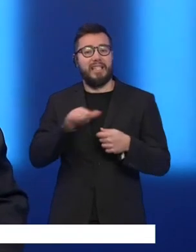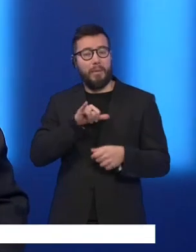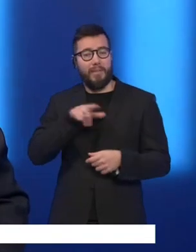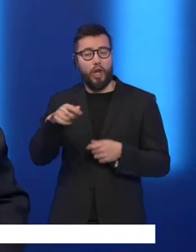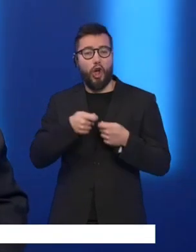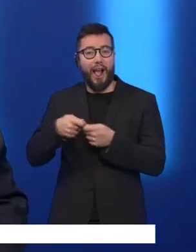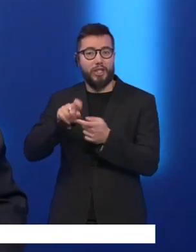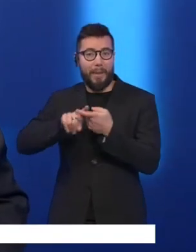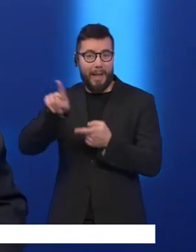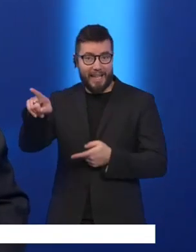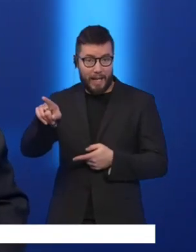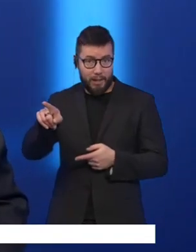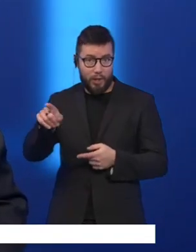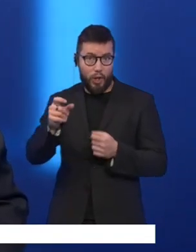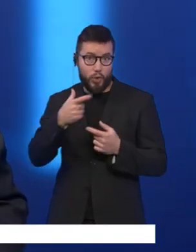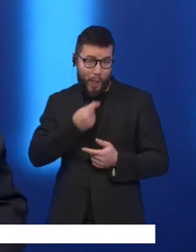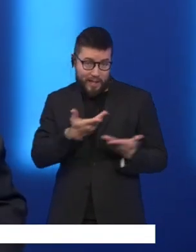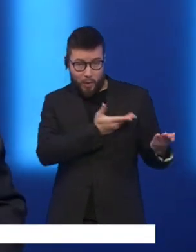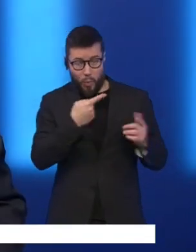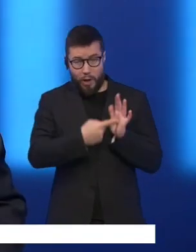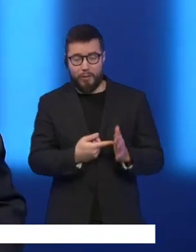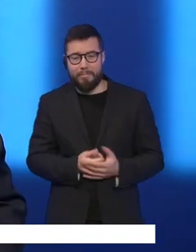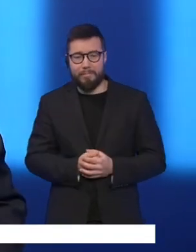partner so mnou súhlasil. Veď presvedče sa sami.